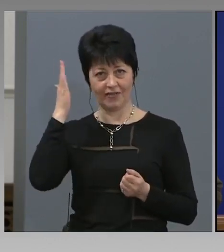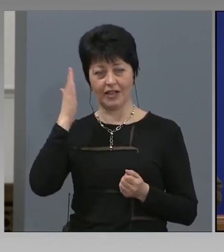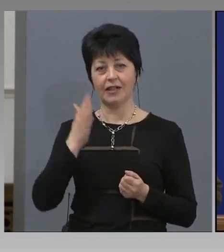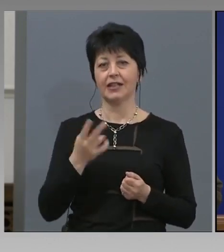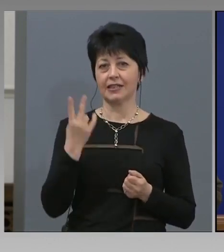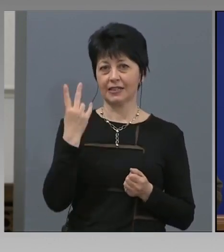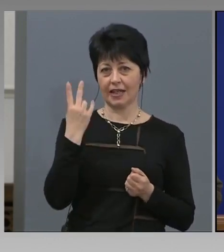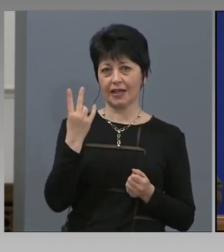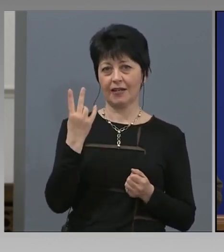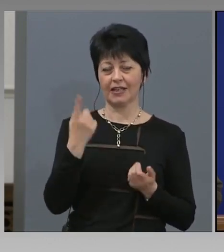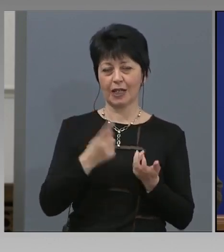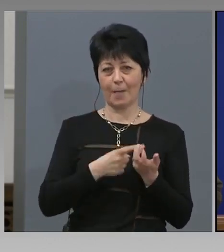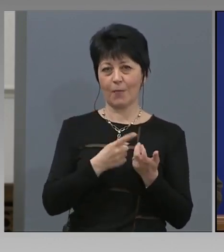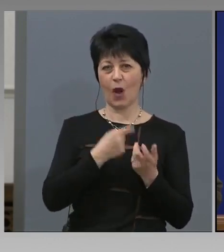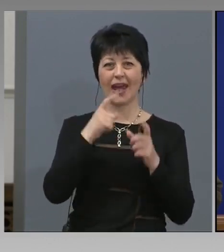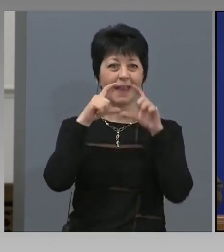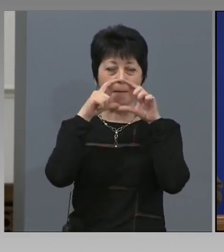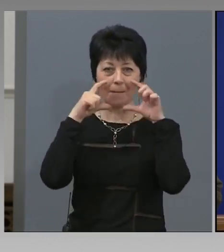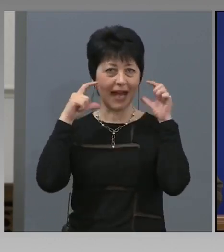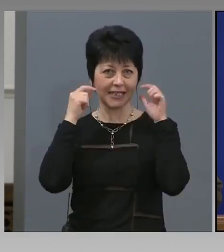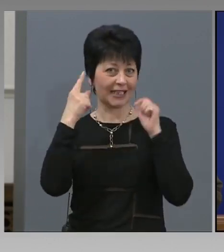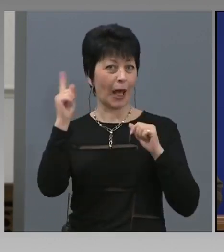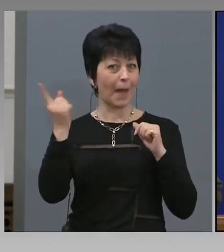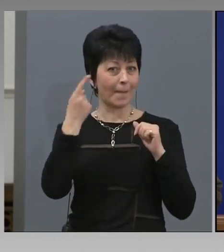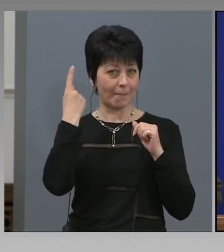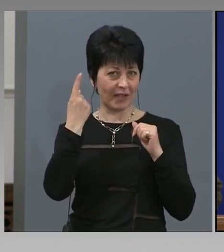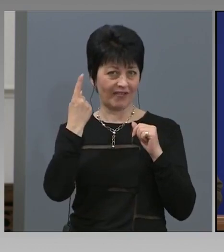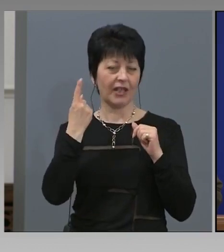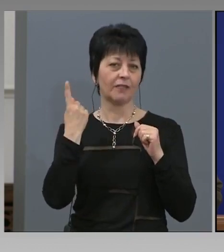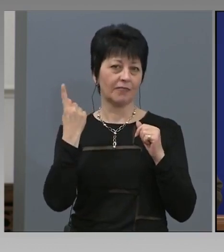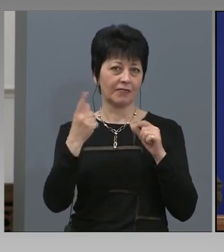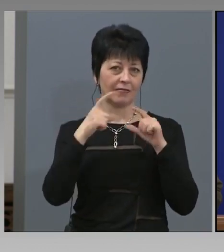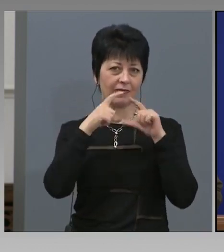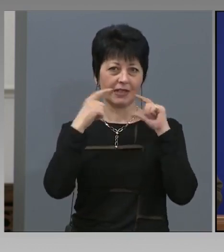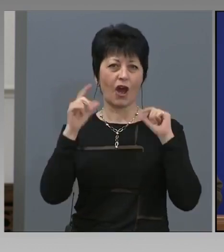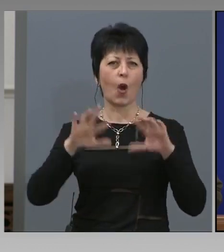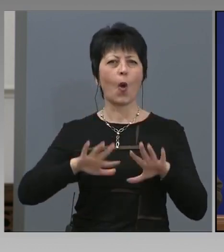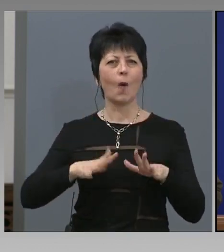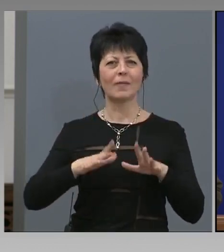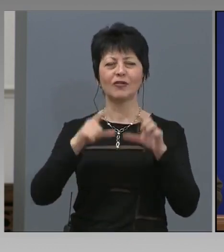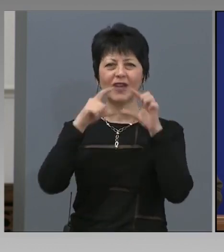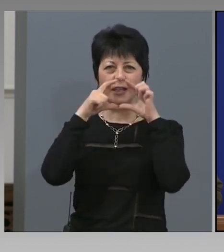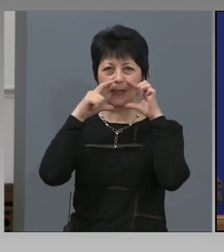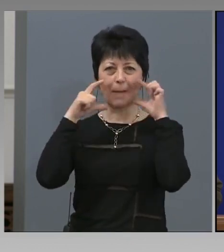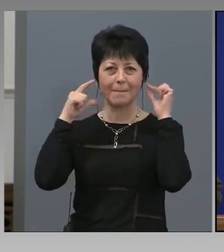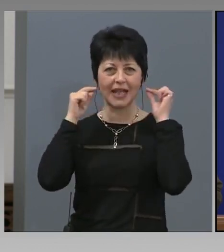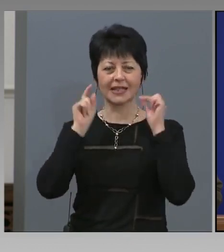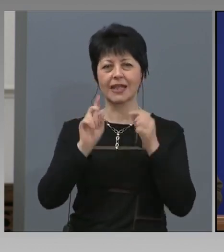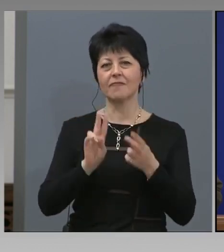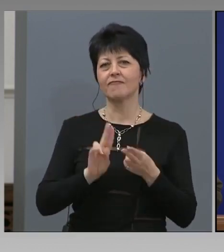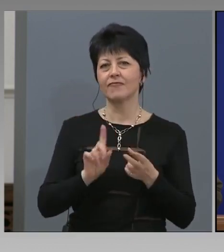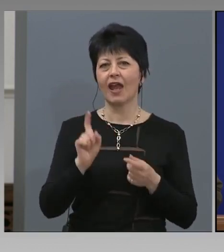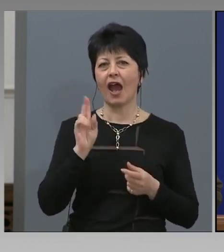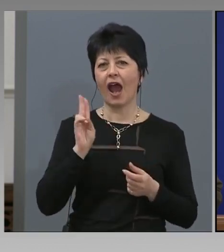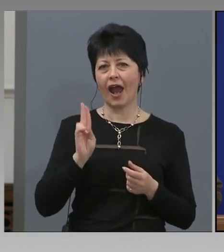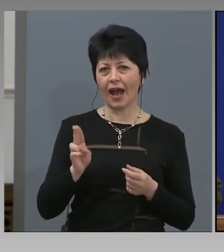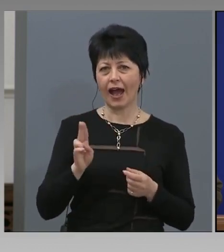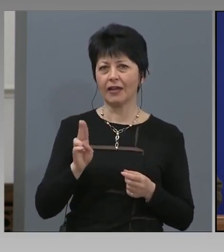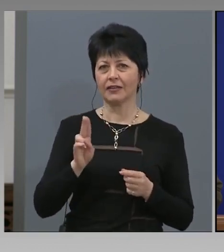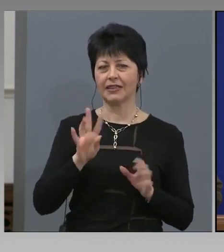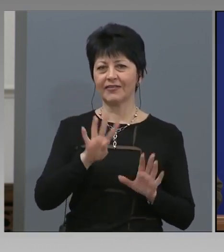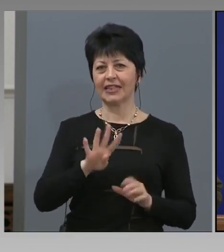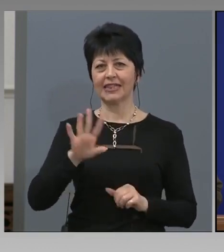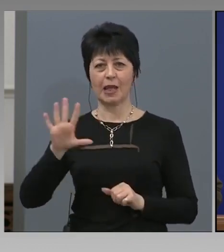договора. Като първият договор е за обикновенни маски КН-95, които са предназначени предивно за